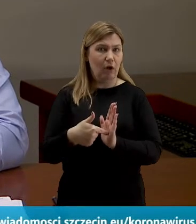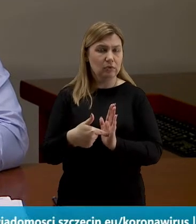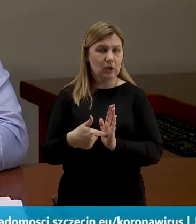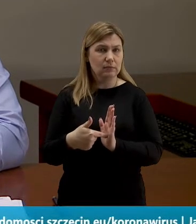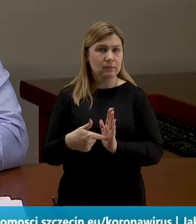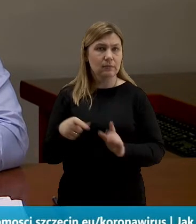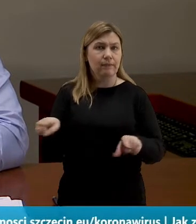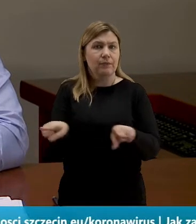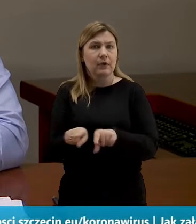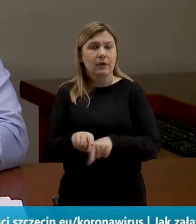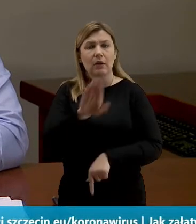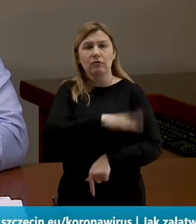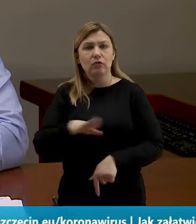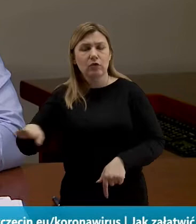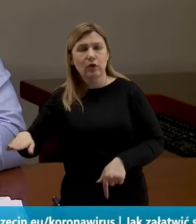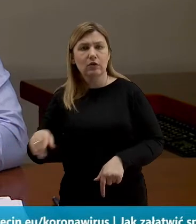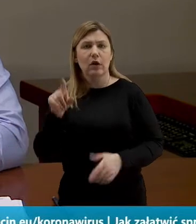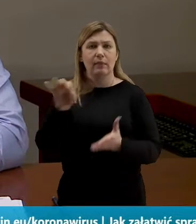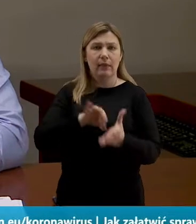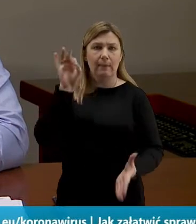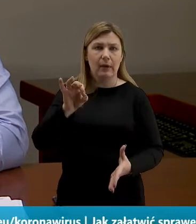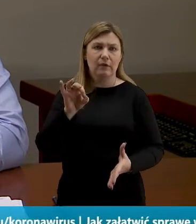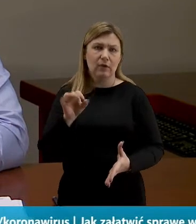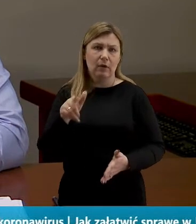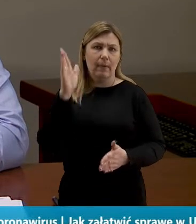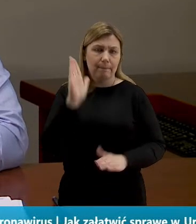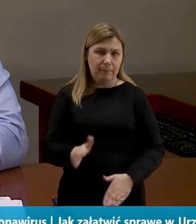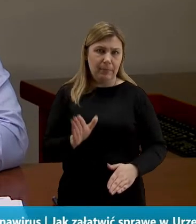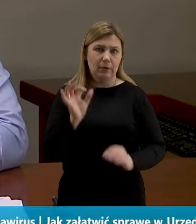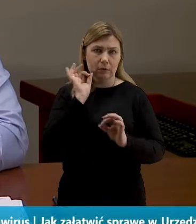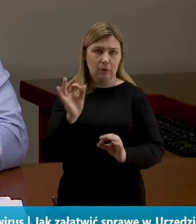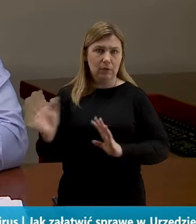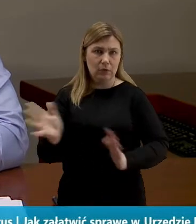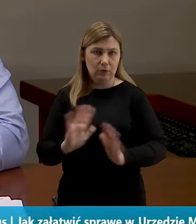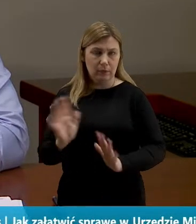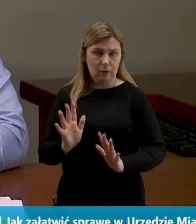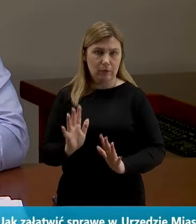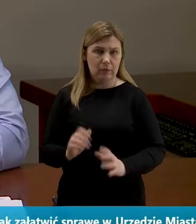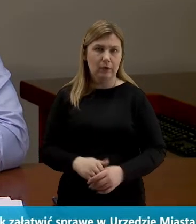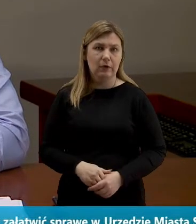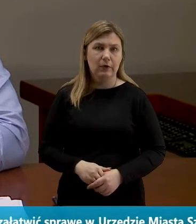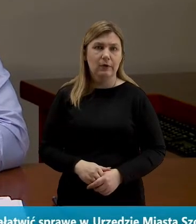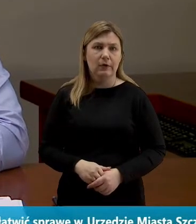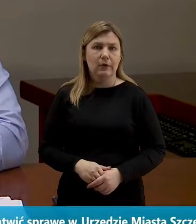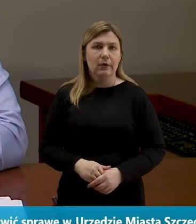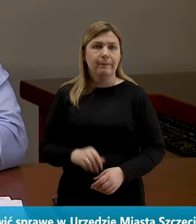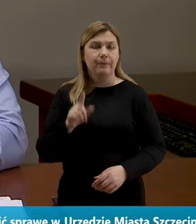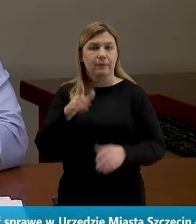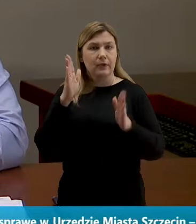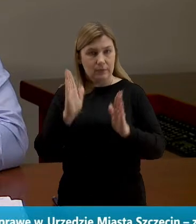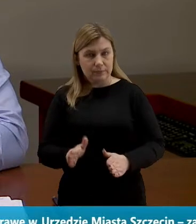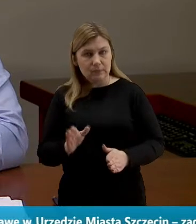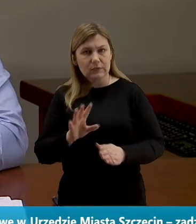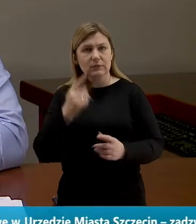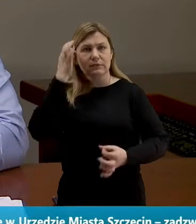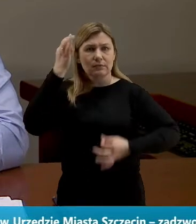jak i o dzieci, one na pewno będą w sposób właściwy zaopatrzone. Oczywiście we wszystkich